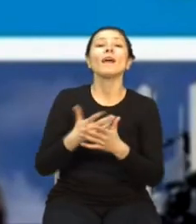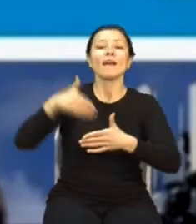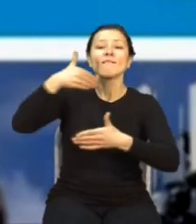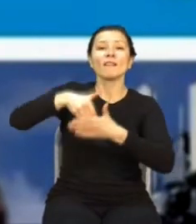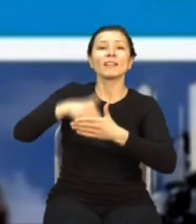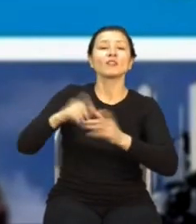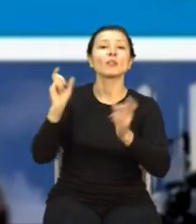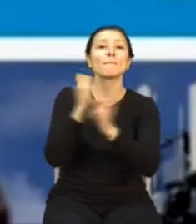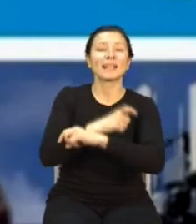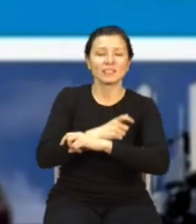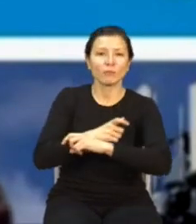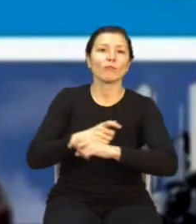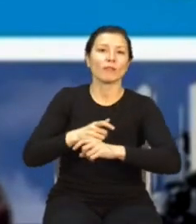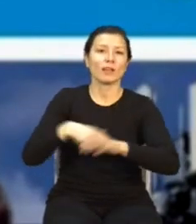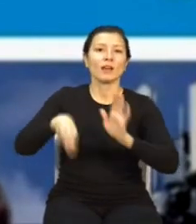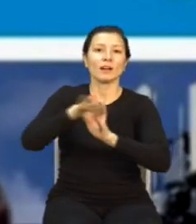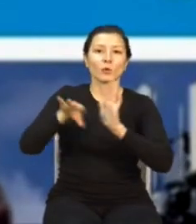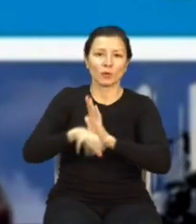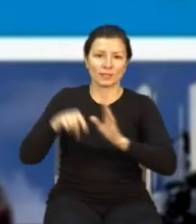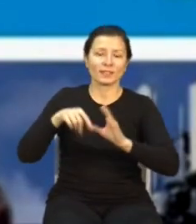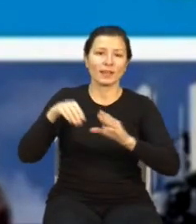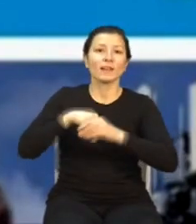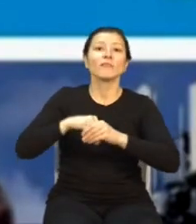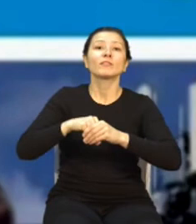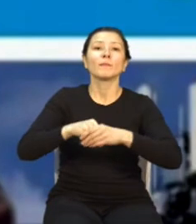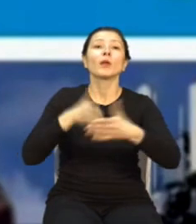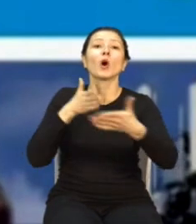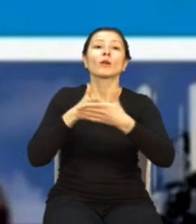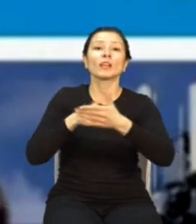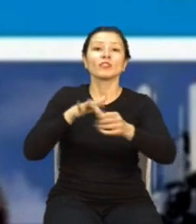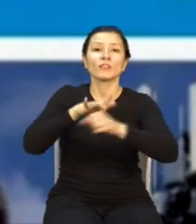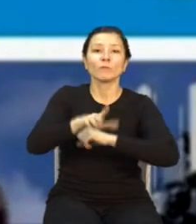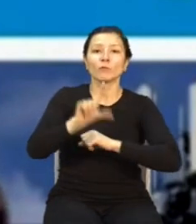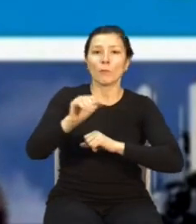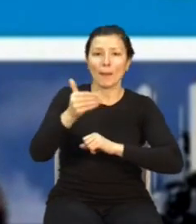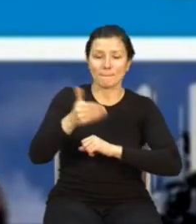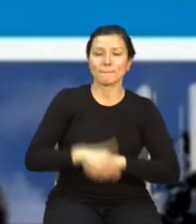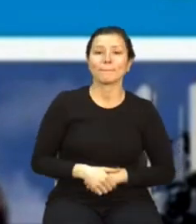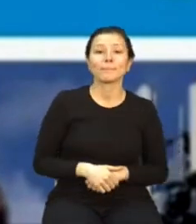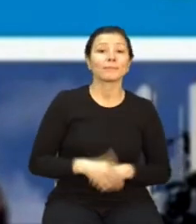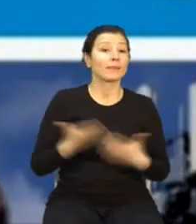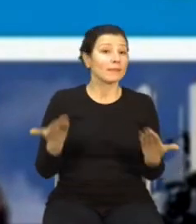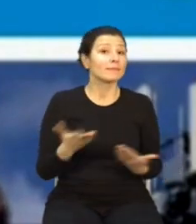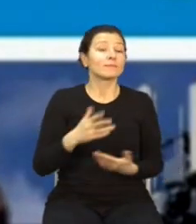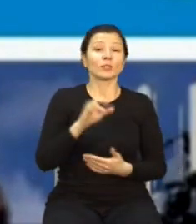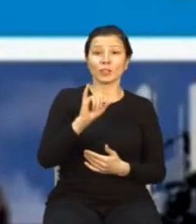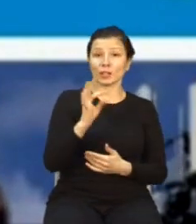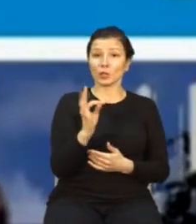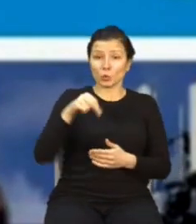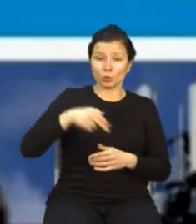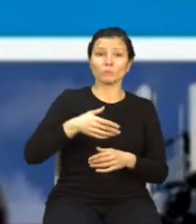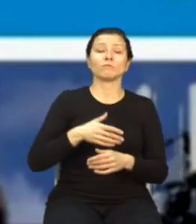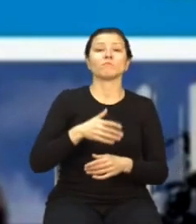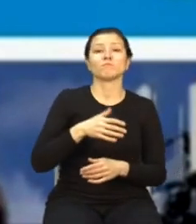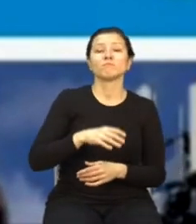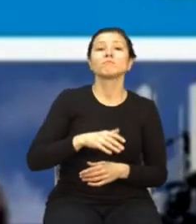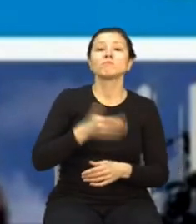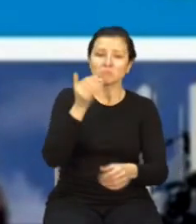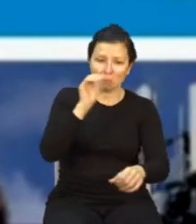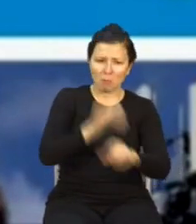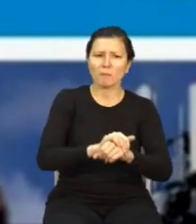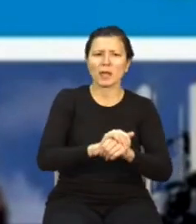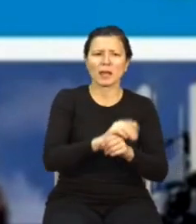elektromagnetyczne. Szanowni Państwo, jak widać ITU w sposób aktywny popiera organizacje państwa